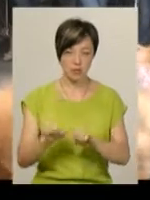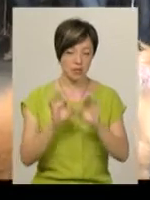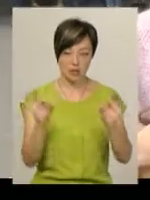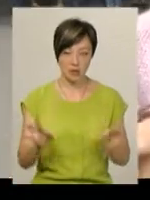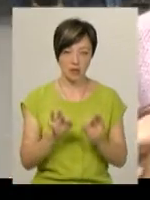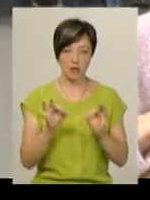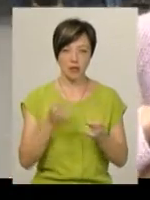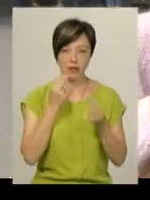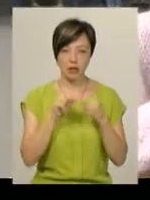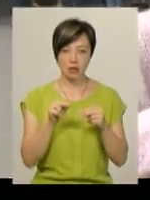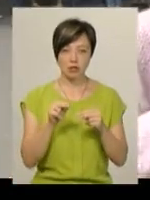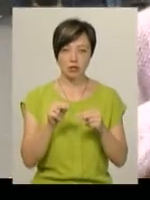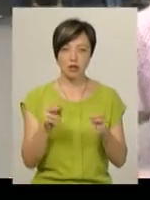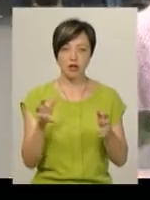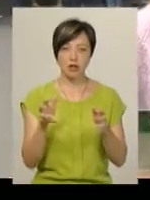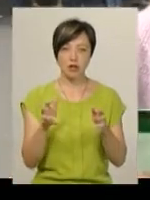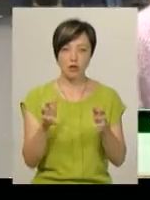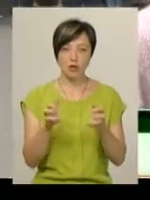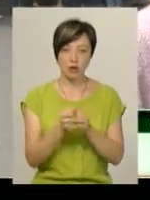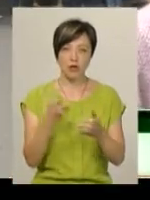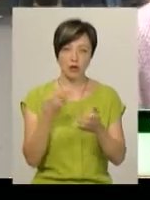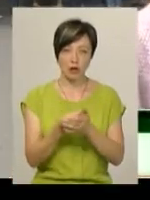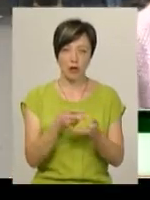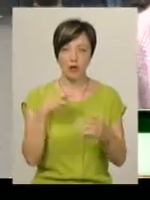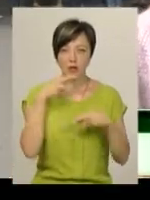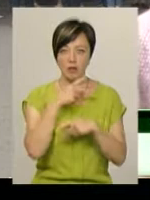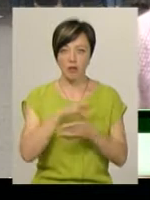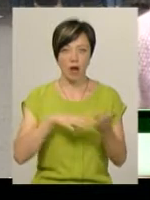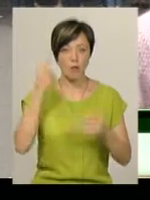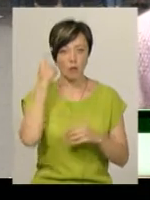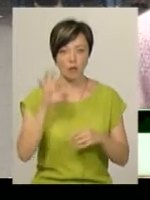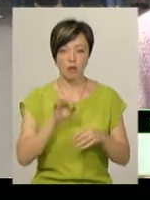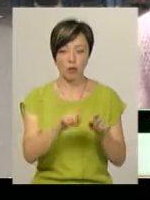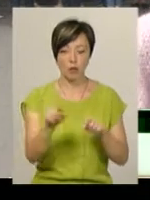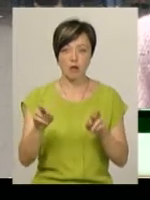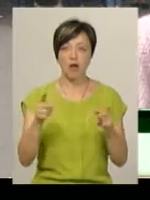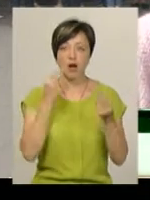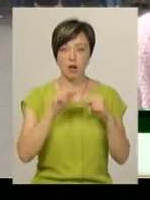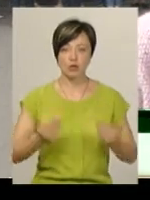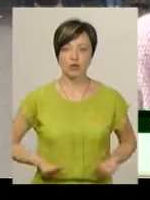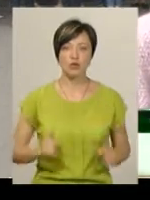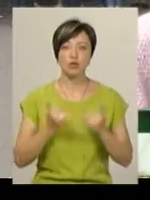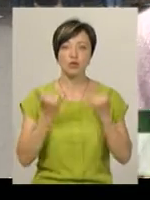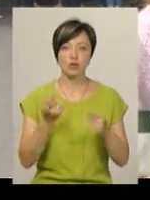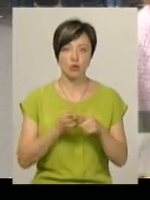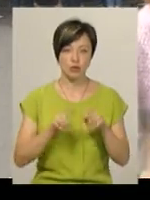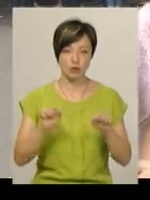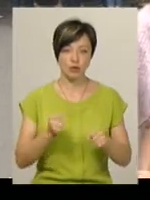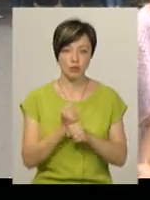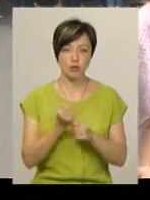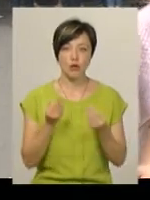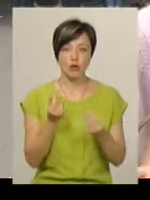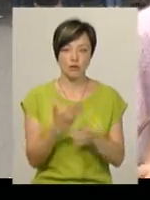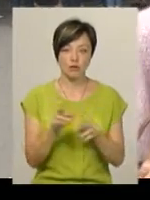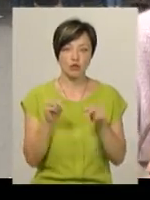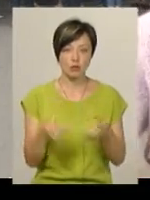ніяк. Краще десь ловити, усипити, отравити і так далі. А подумати про них, як би краще їм жилося, що для цього можна зробити, які кошти,